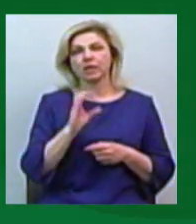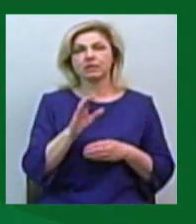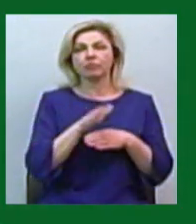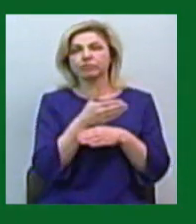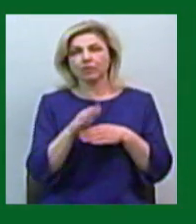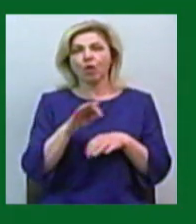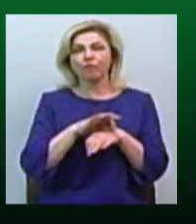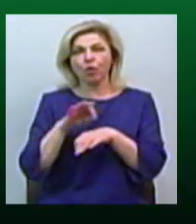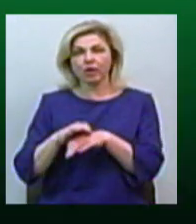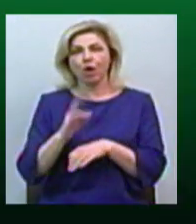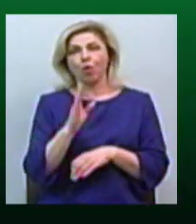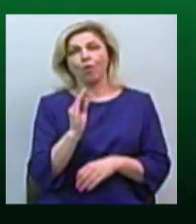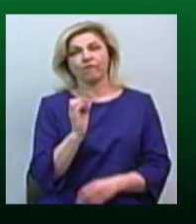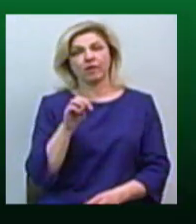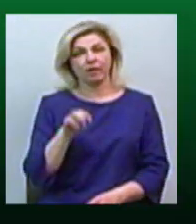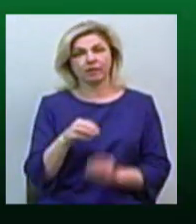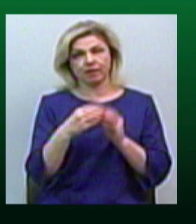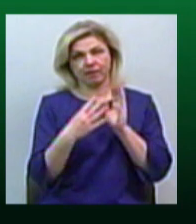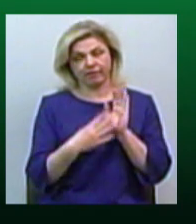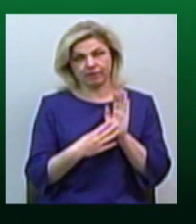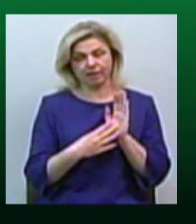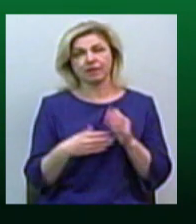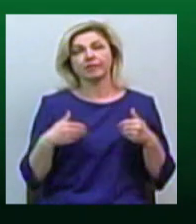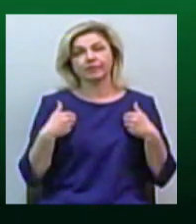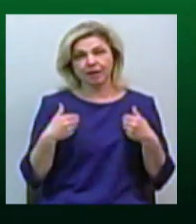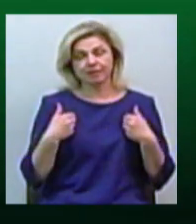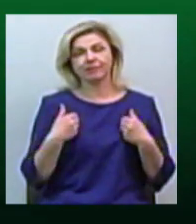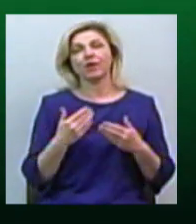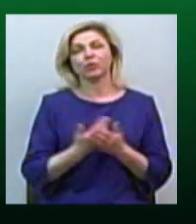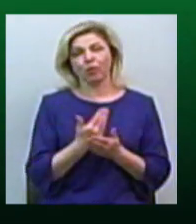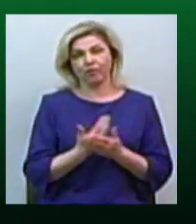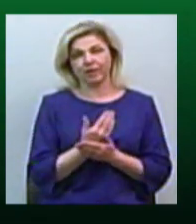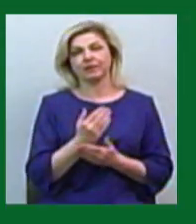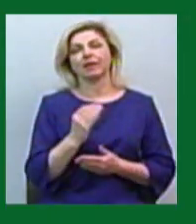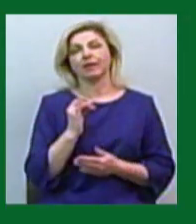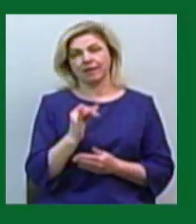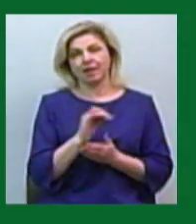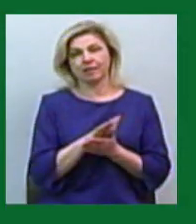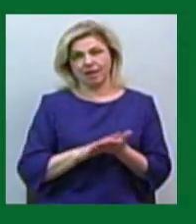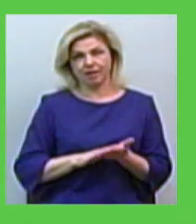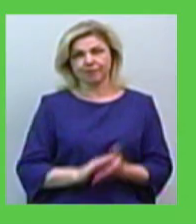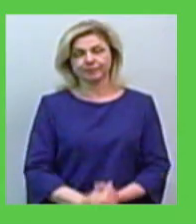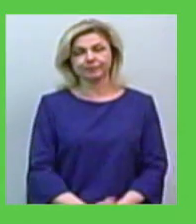хворих на COVID-19. Добрий вечір, в ефірі новини на ЮА Миколаїв у студії Володимир Степанов.